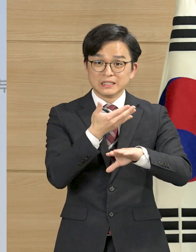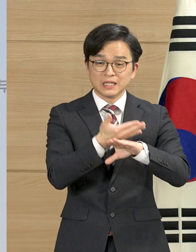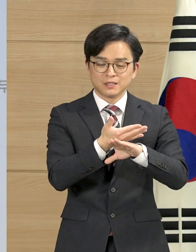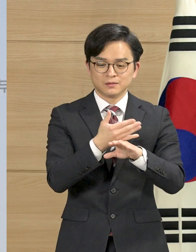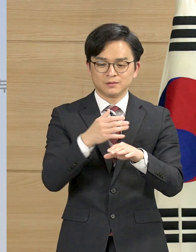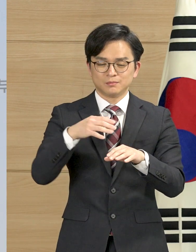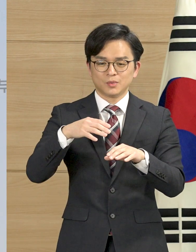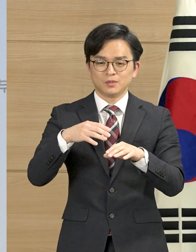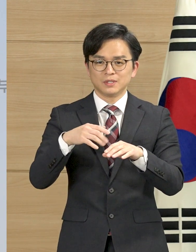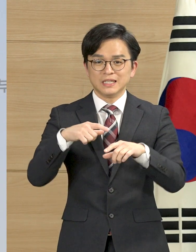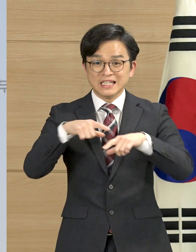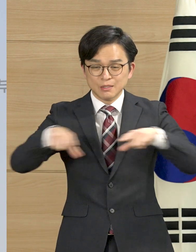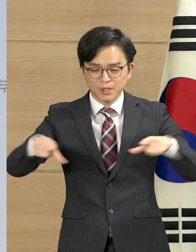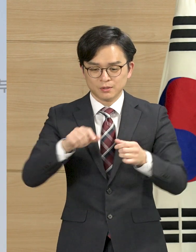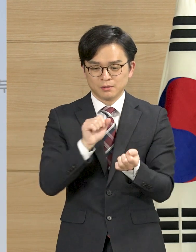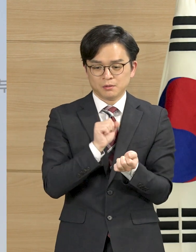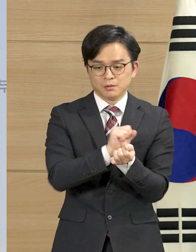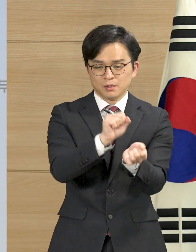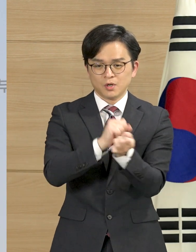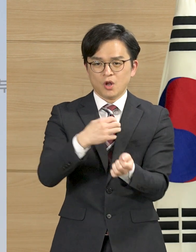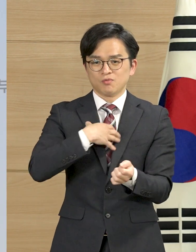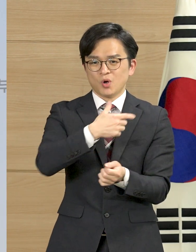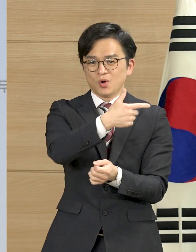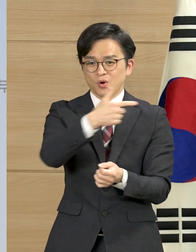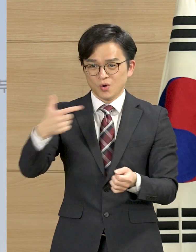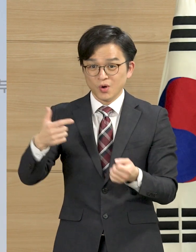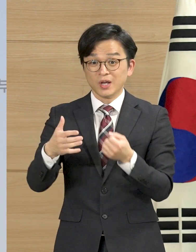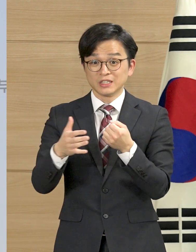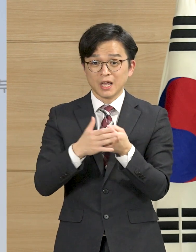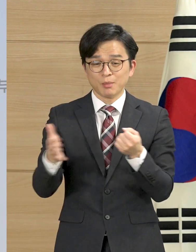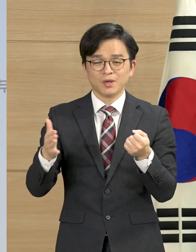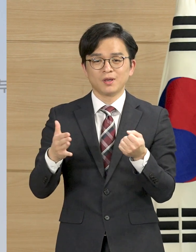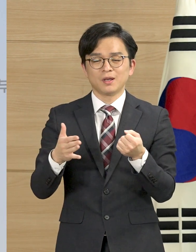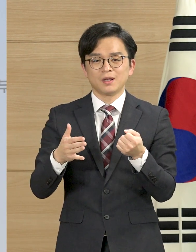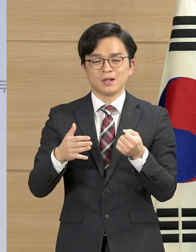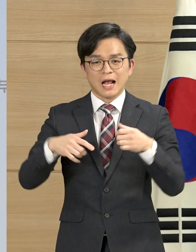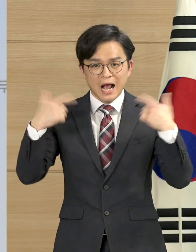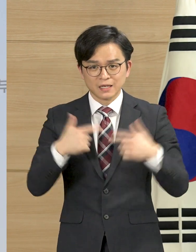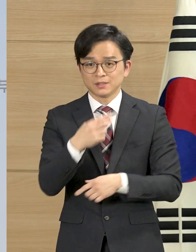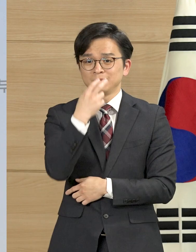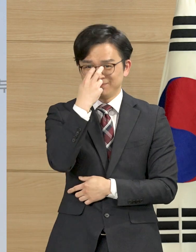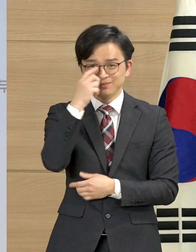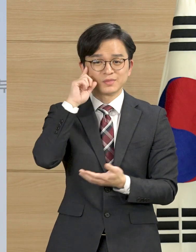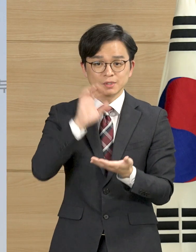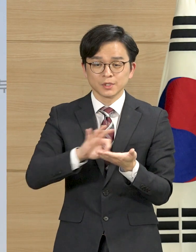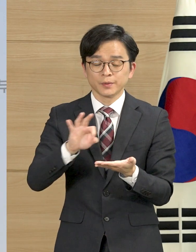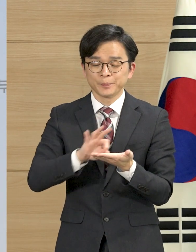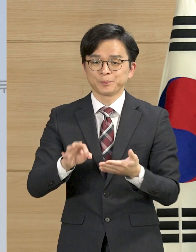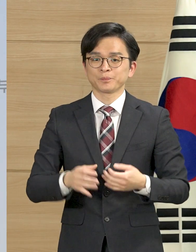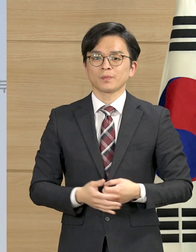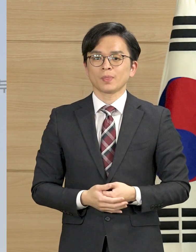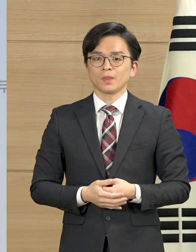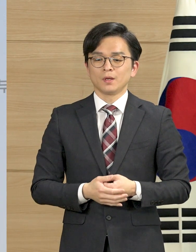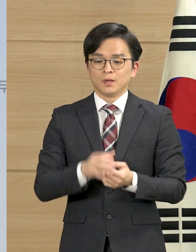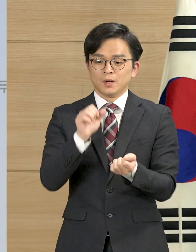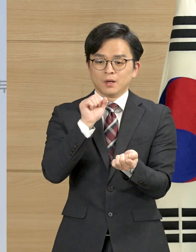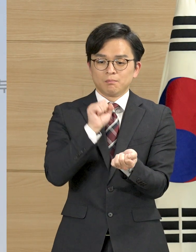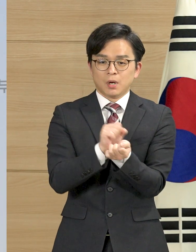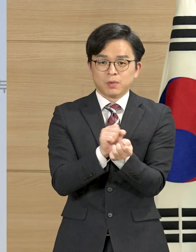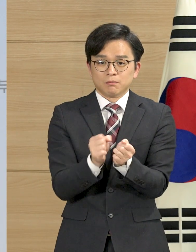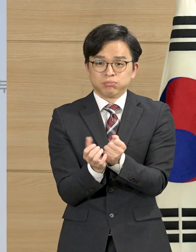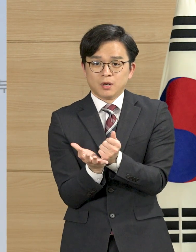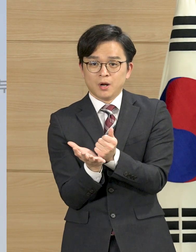고려하지 않는 것은 국민의 생명과 안전을 위한 현명한 대응이 아닐 수 있습니다. 정부는 이는